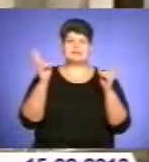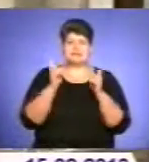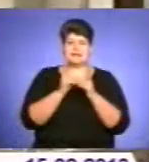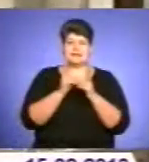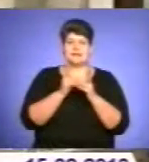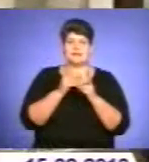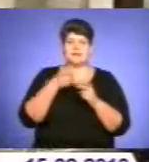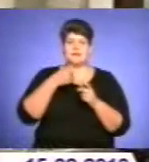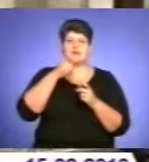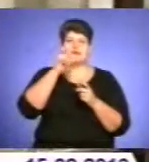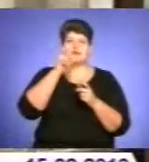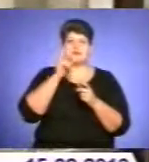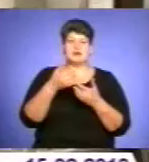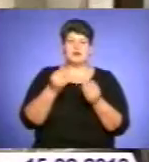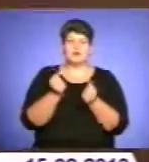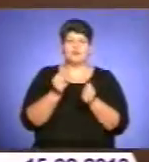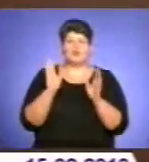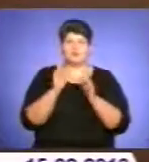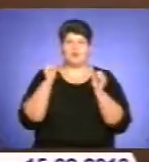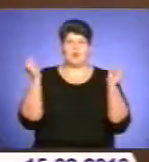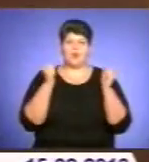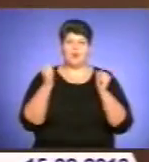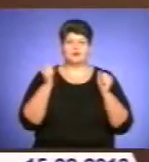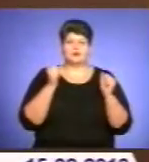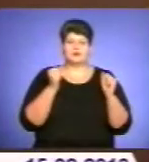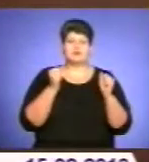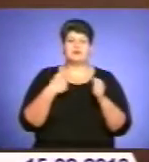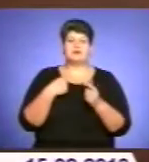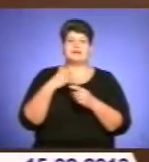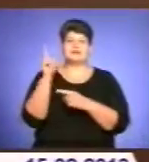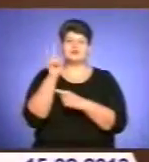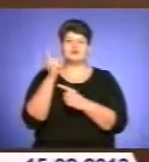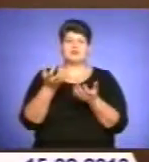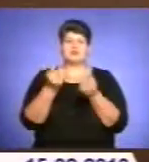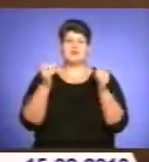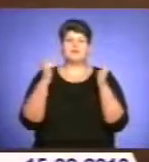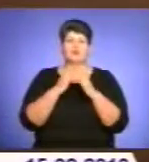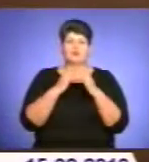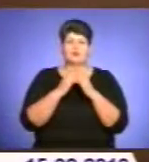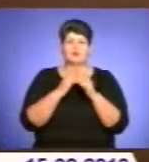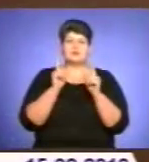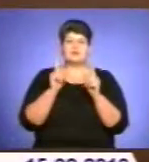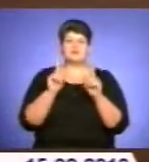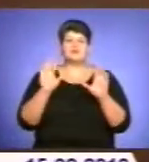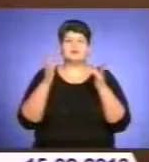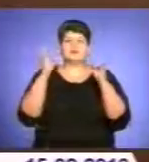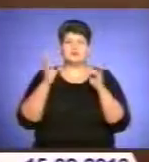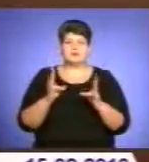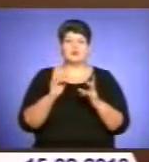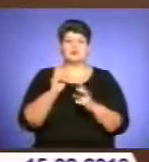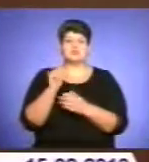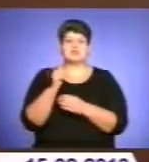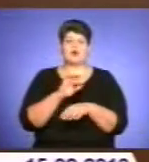'ється води з калюжі, то чекай холоду. Ми з ту свічку завжди тримаємо вдома, навіть ставимо якесь лихо. Як хтось захворіє,